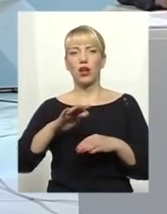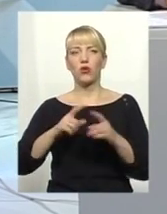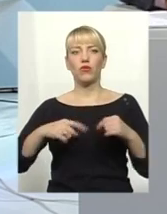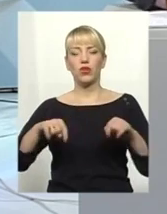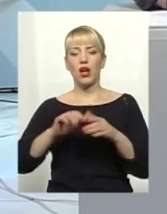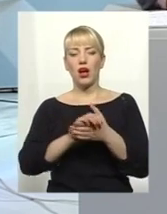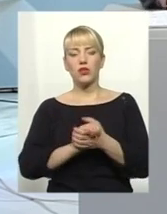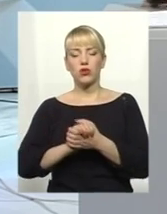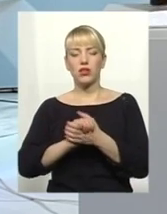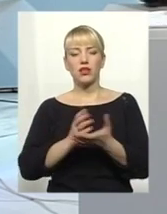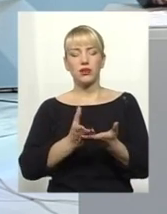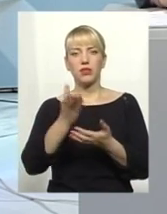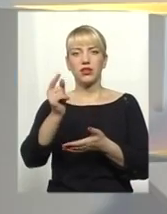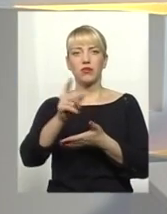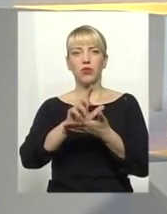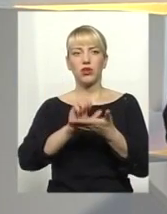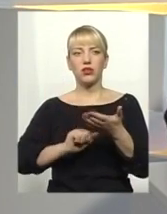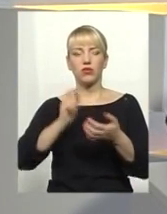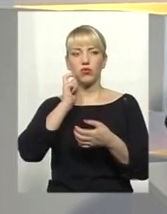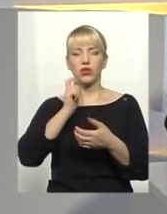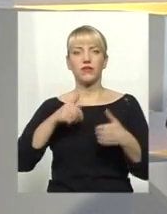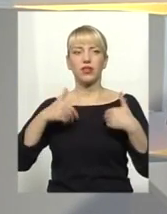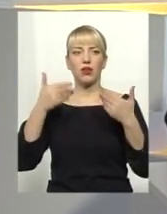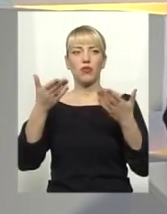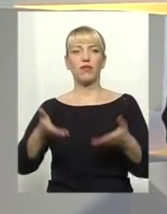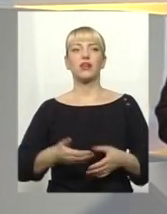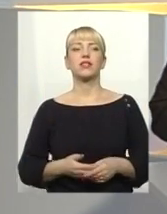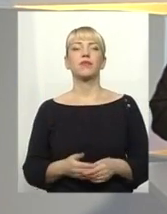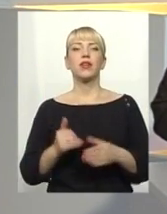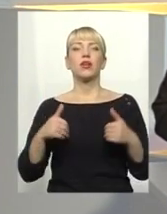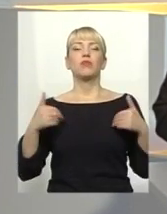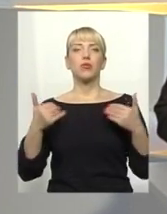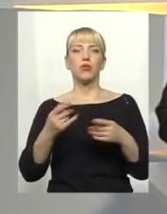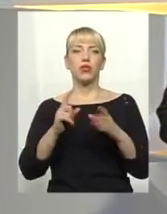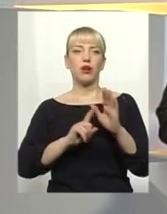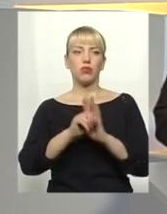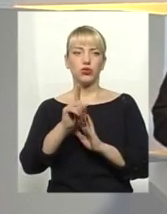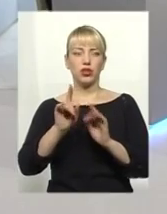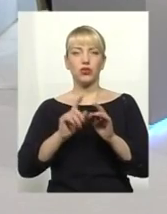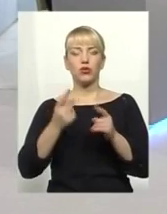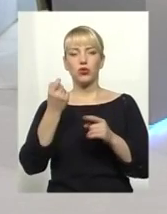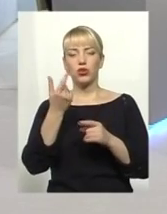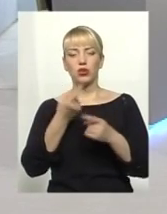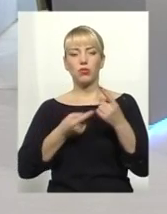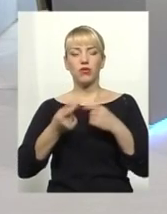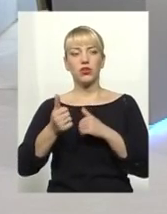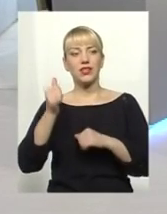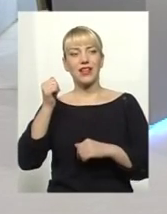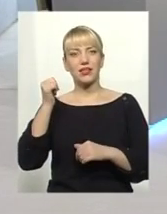податків України у Хмельницькій області. Вітаю вас у нашій студії. І припоную на початку розмови трішки повернутися назад.